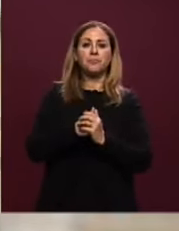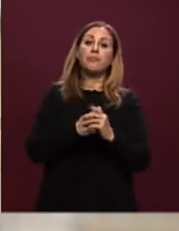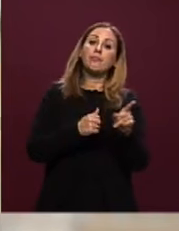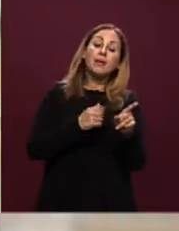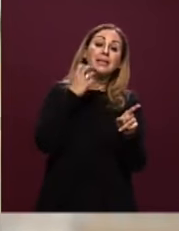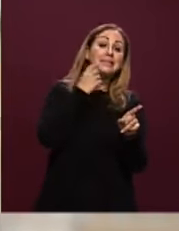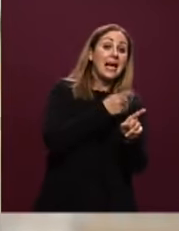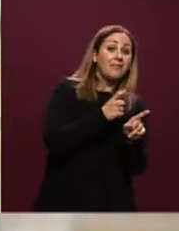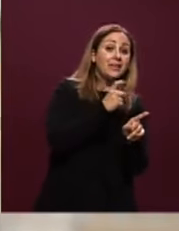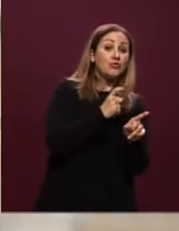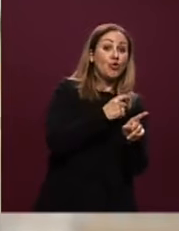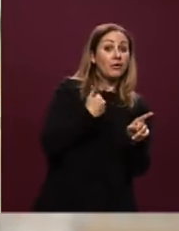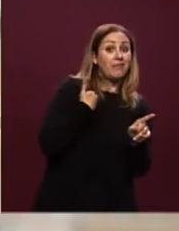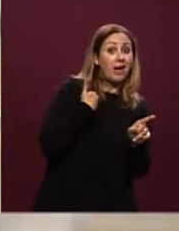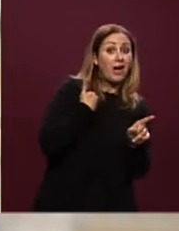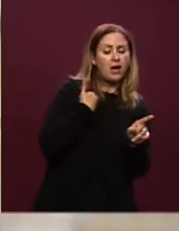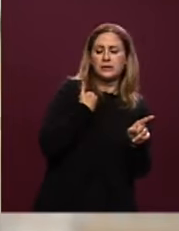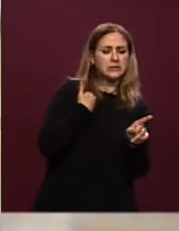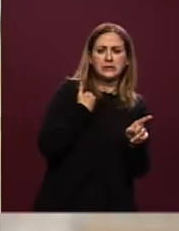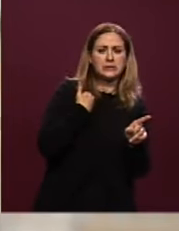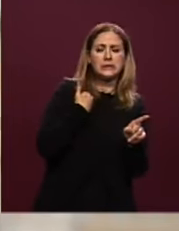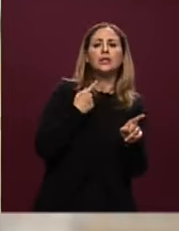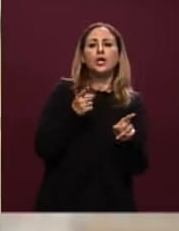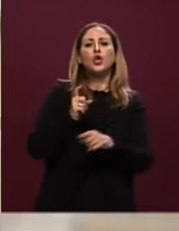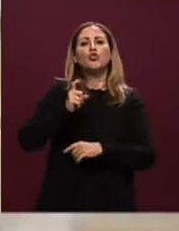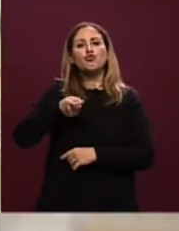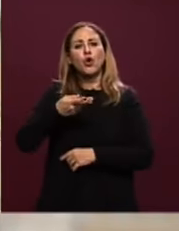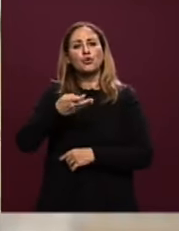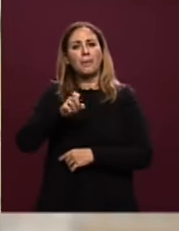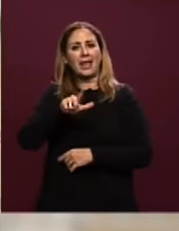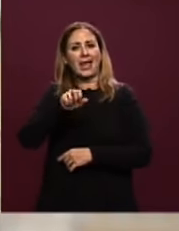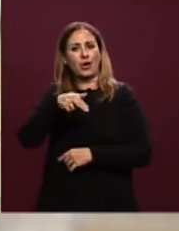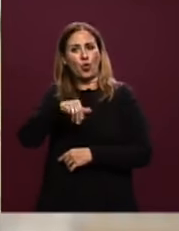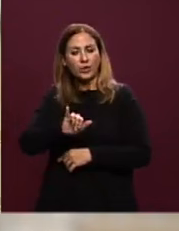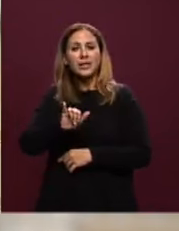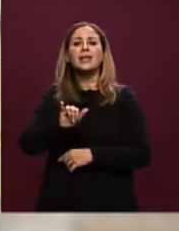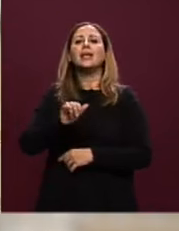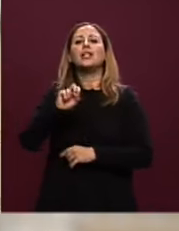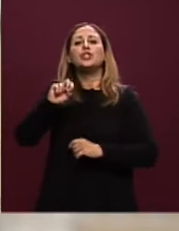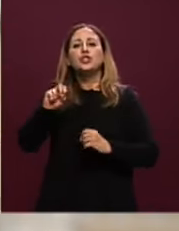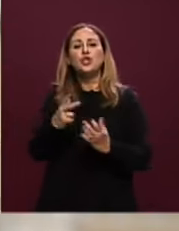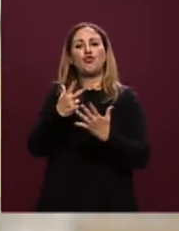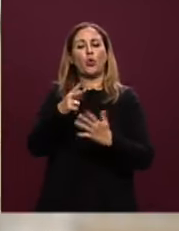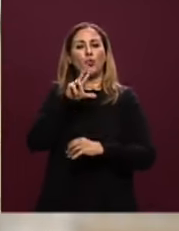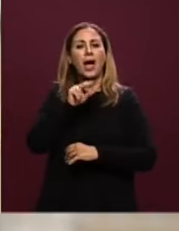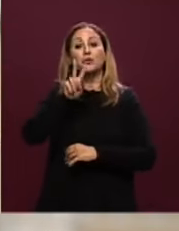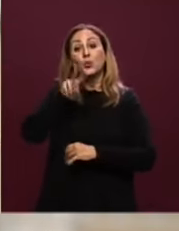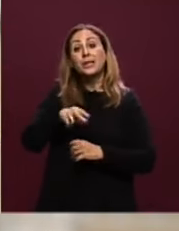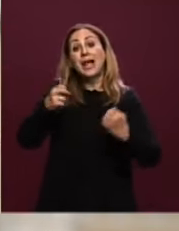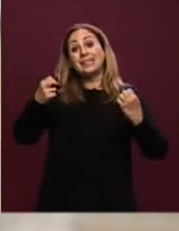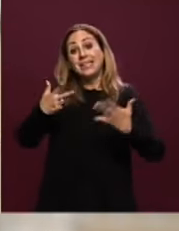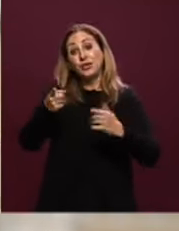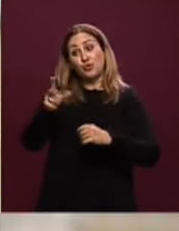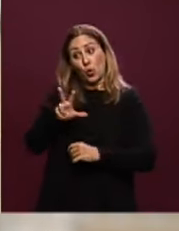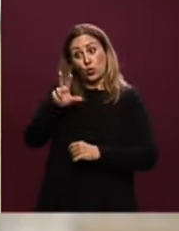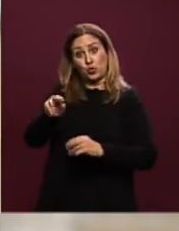fa, è Giorgia Meloni del 18 marzo 2018. Dico questo perché la Presidente